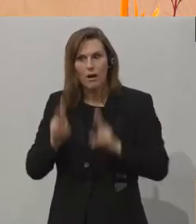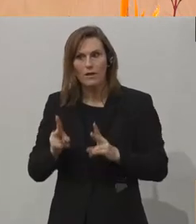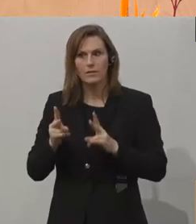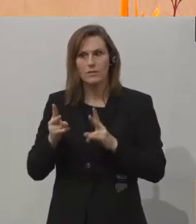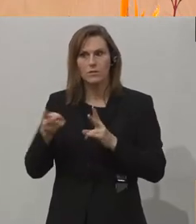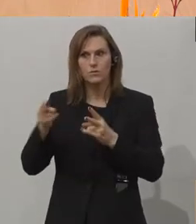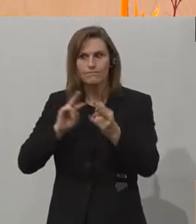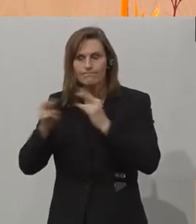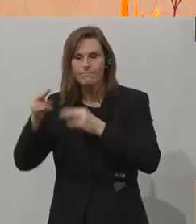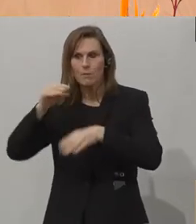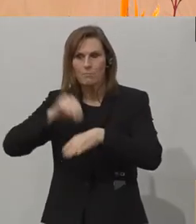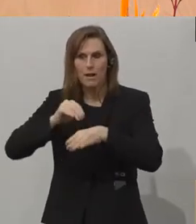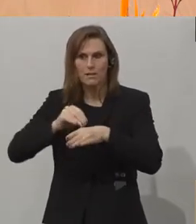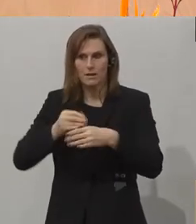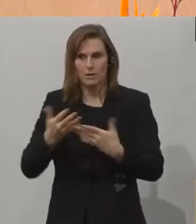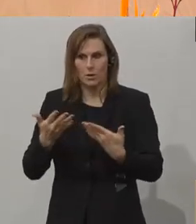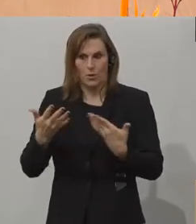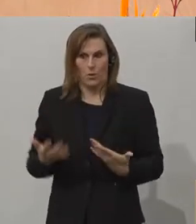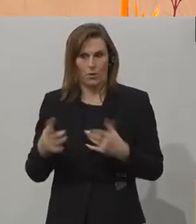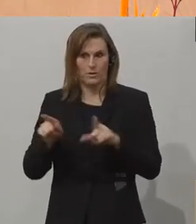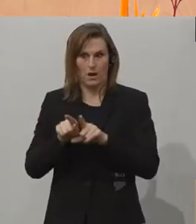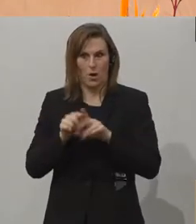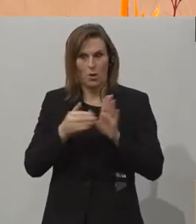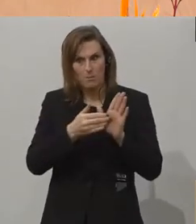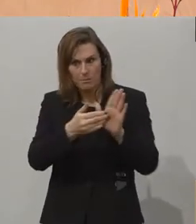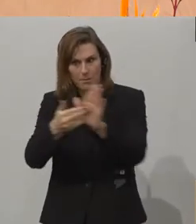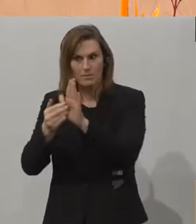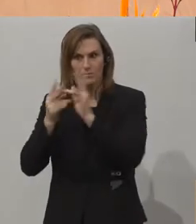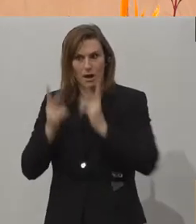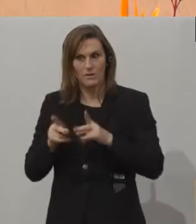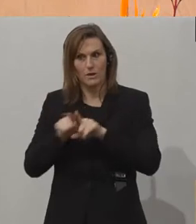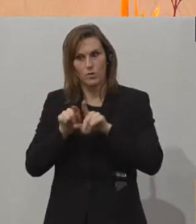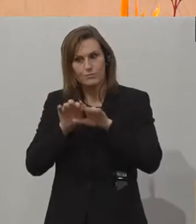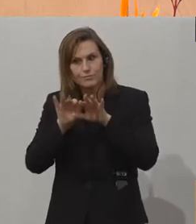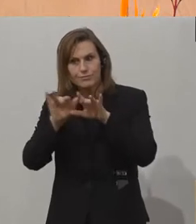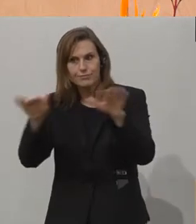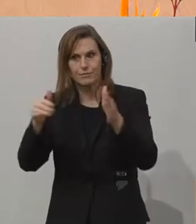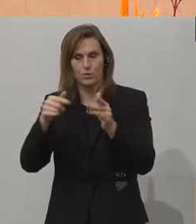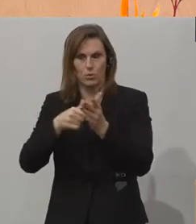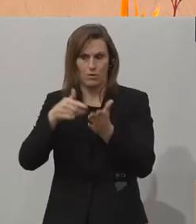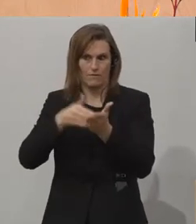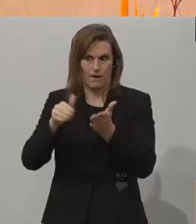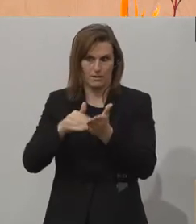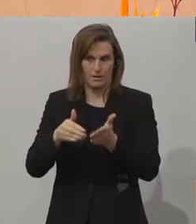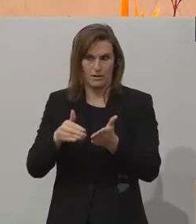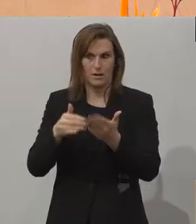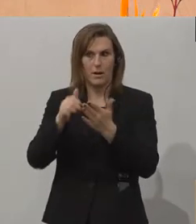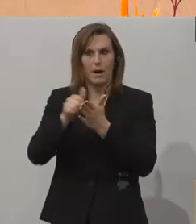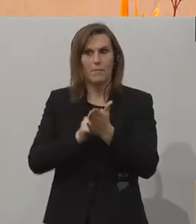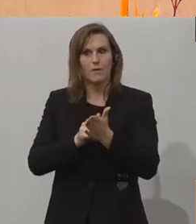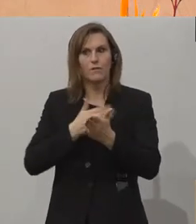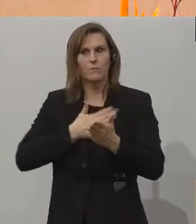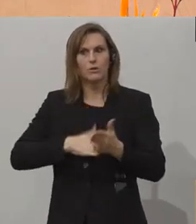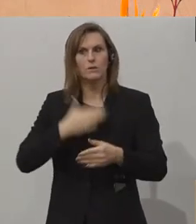das, was wir heute hier auch präsentieren können, zu verbreiten. Ich darf mich zu Beginn ganz herzlich bedanken